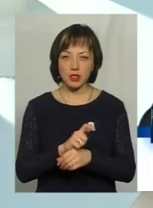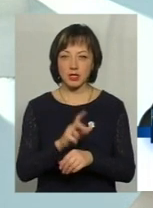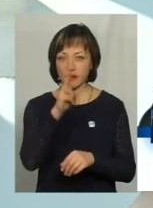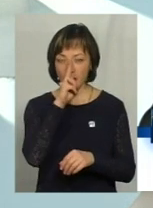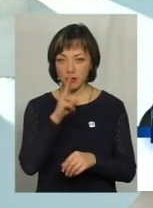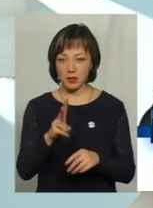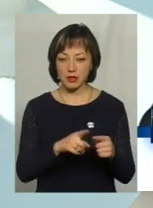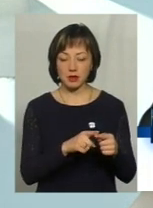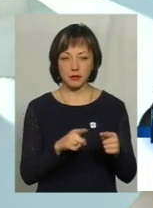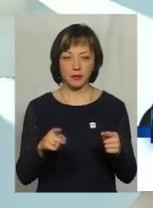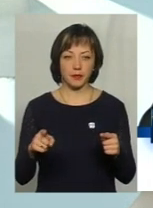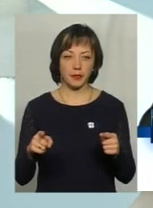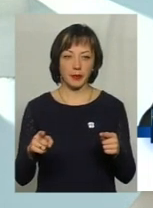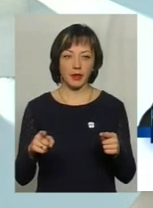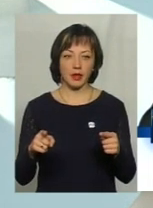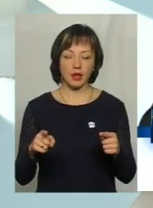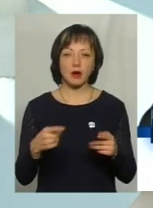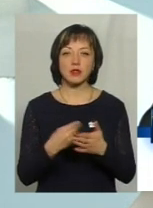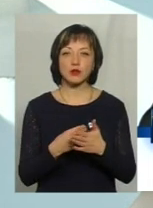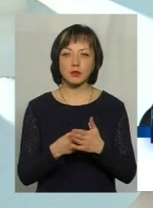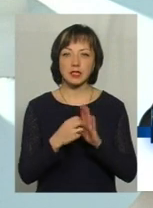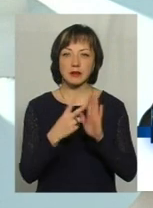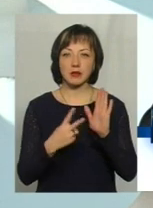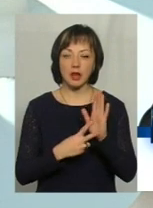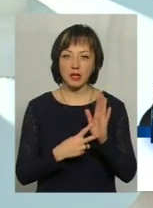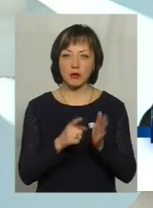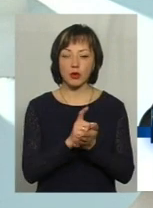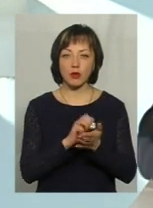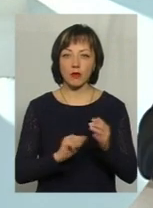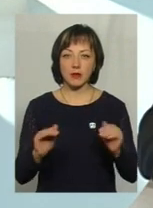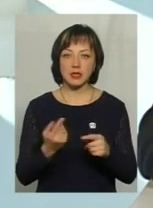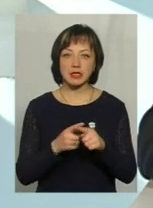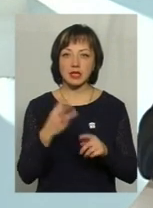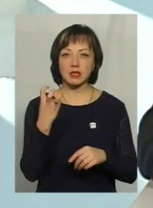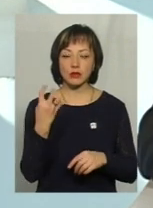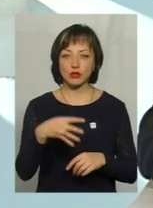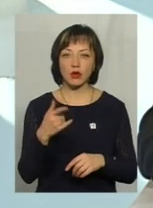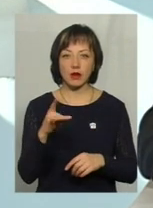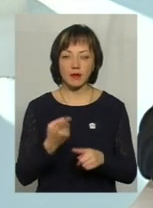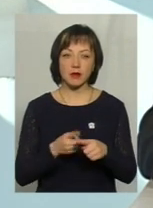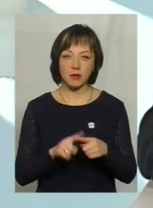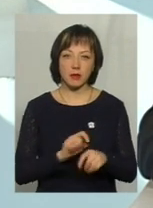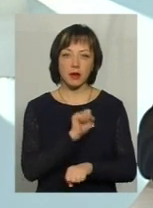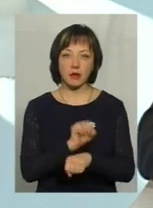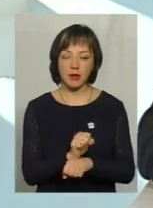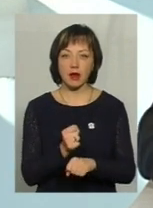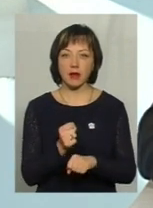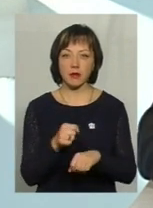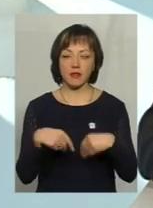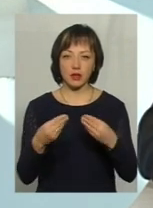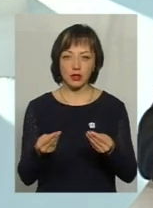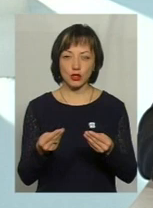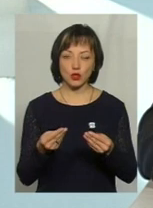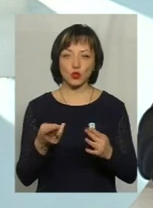два місяці протягом, перевищує суму 17 оподаткованих мінімум, це 340 гривень. Ми припиняємо виплату